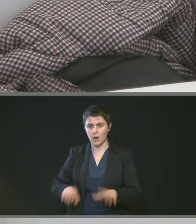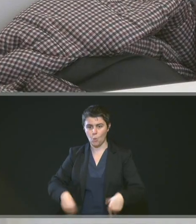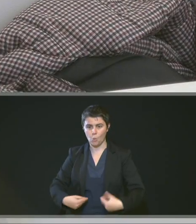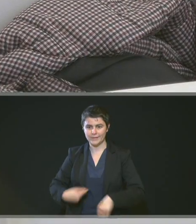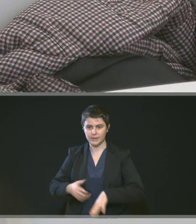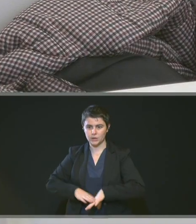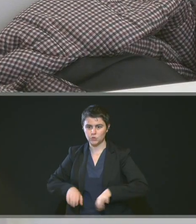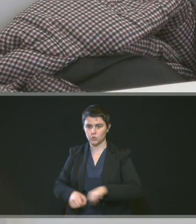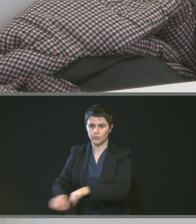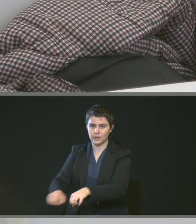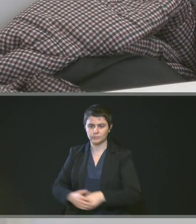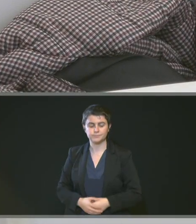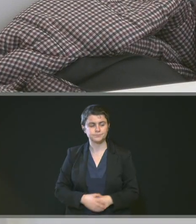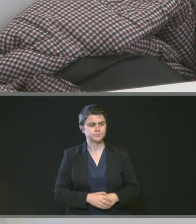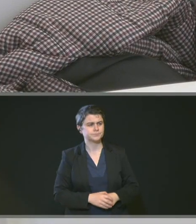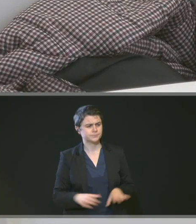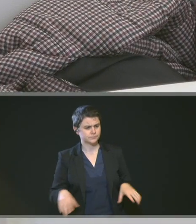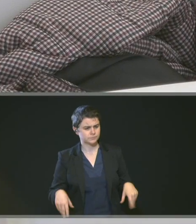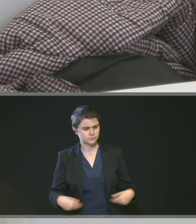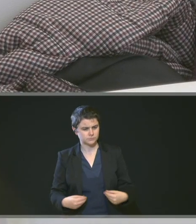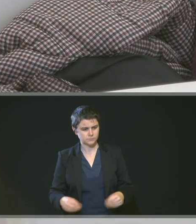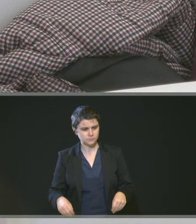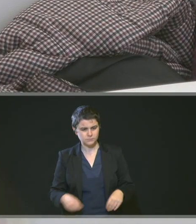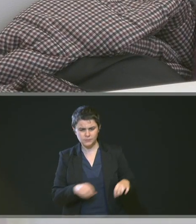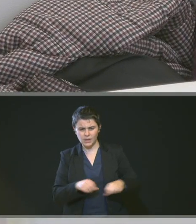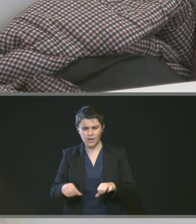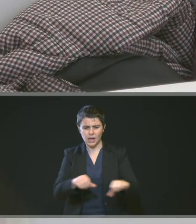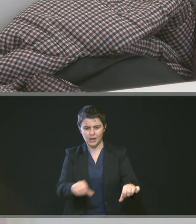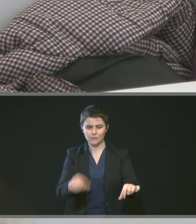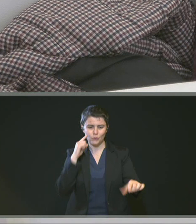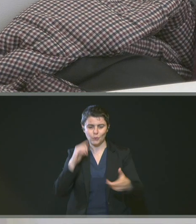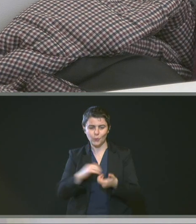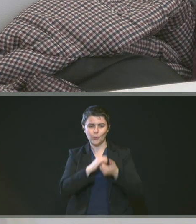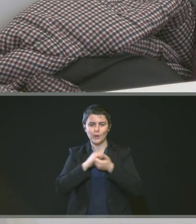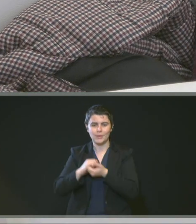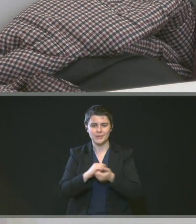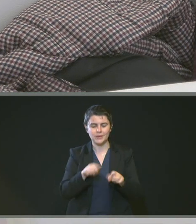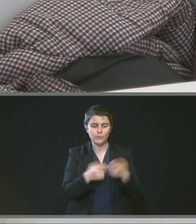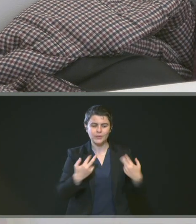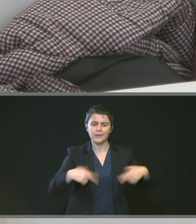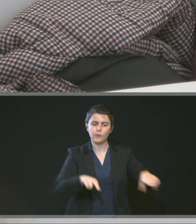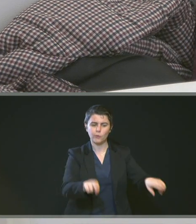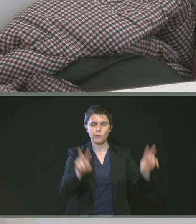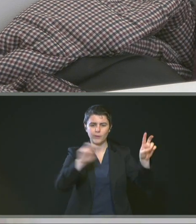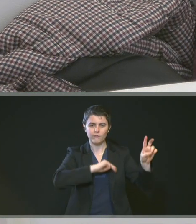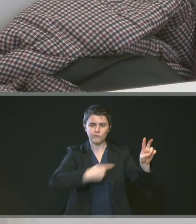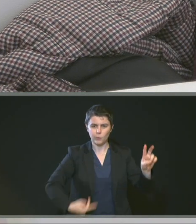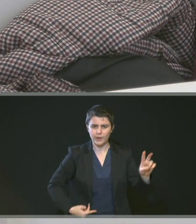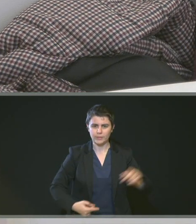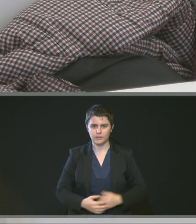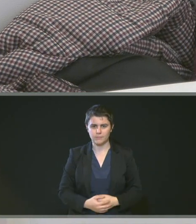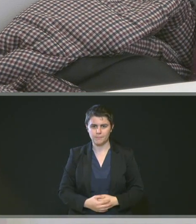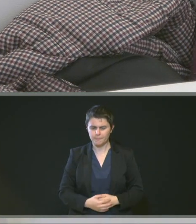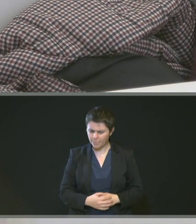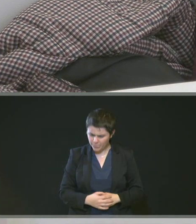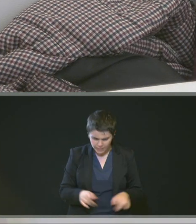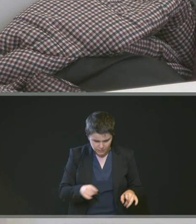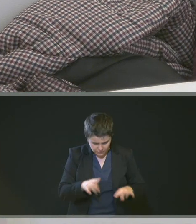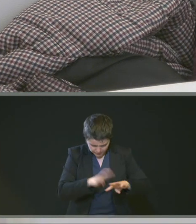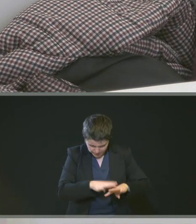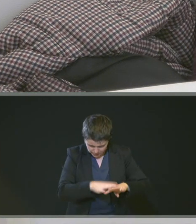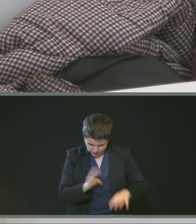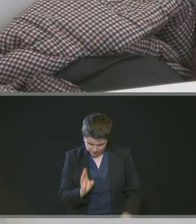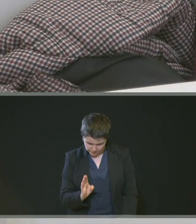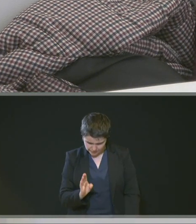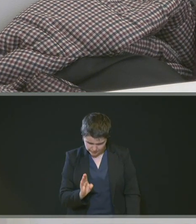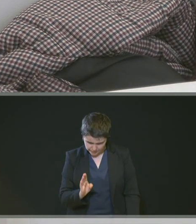Ouassel, c'est Avenue de l'Amitié et Rue des Violettes. C'est la parcelle BK 800,